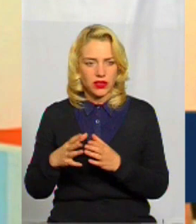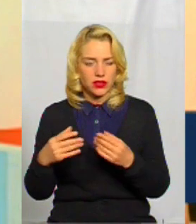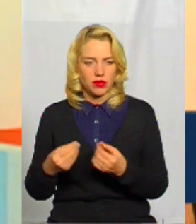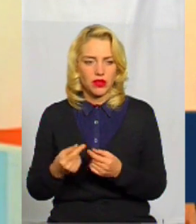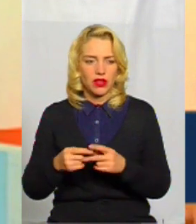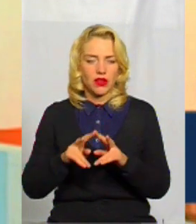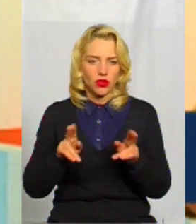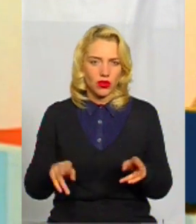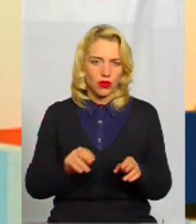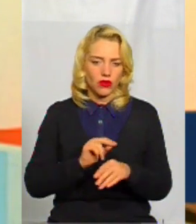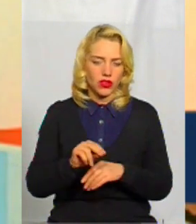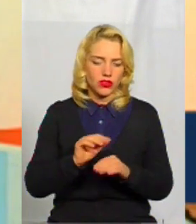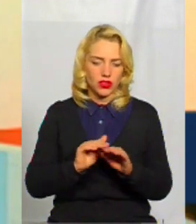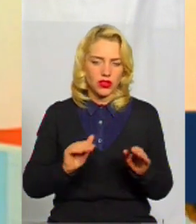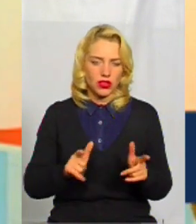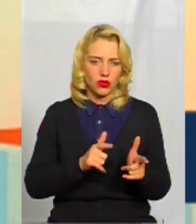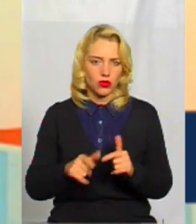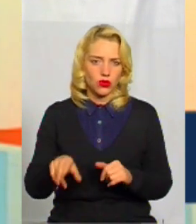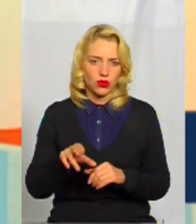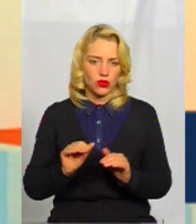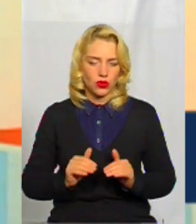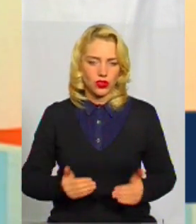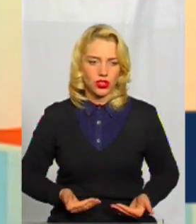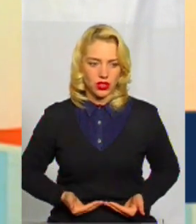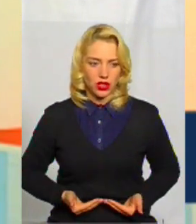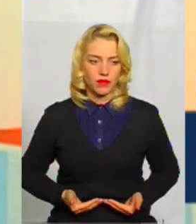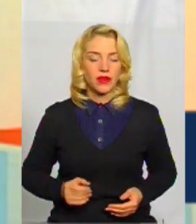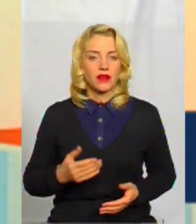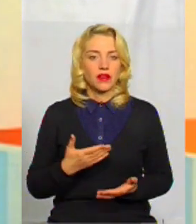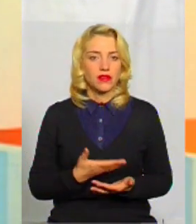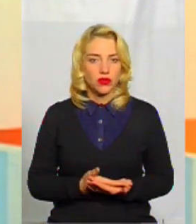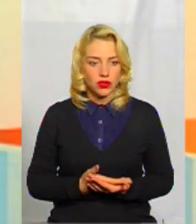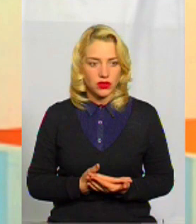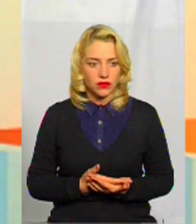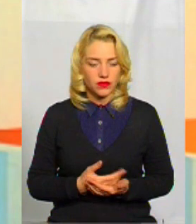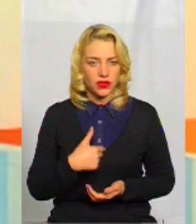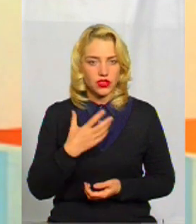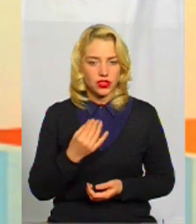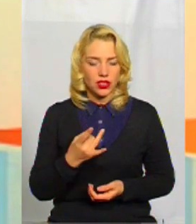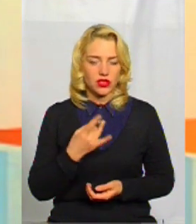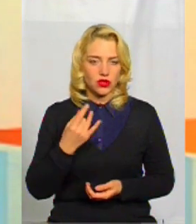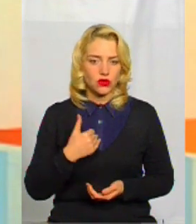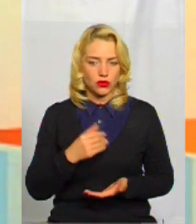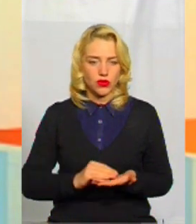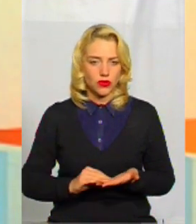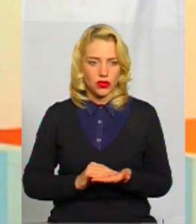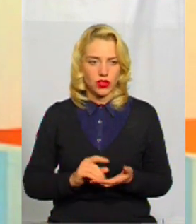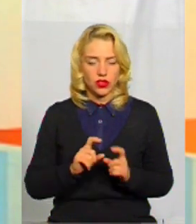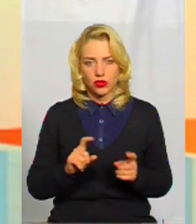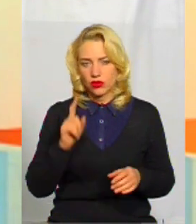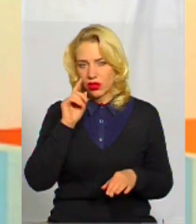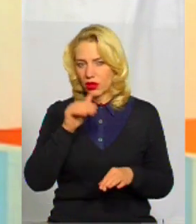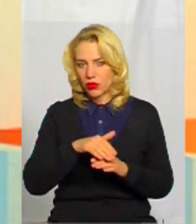мірі навчають дітей, готують до життя. І от, я ще раз хочу повторити, що в школі вони ніби